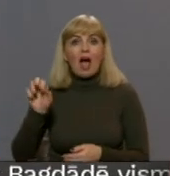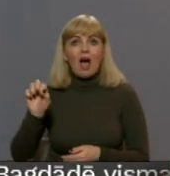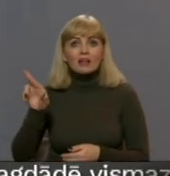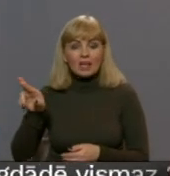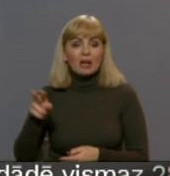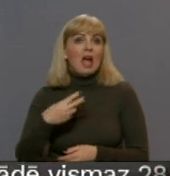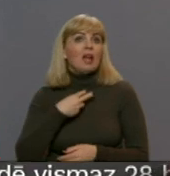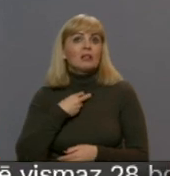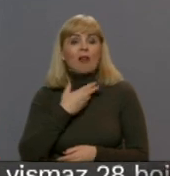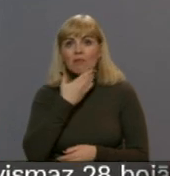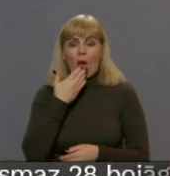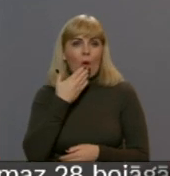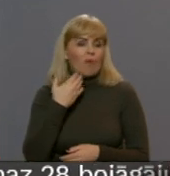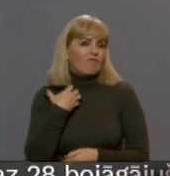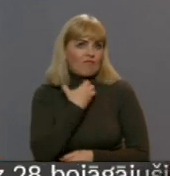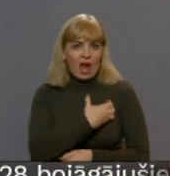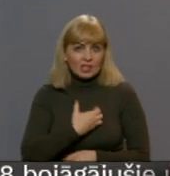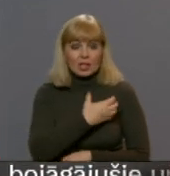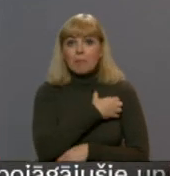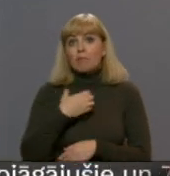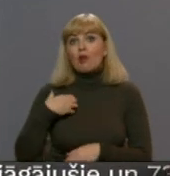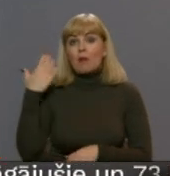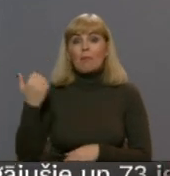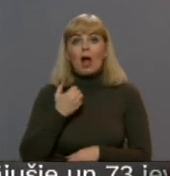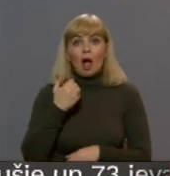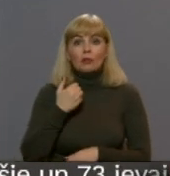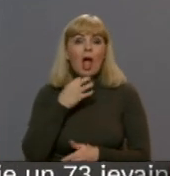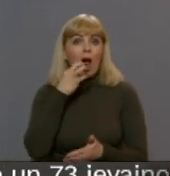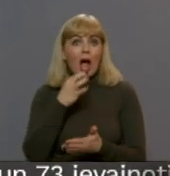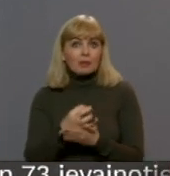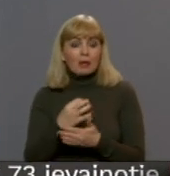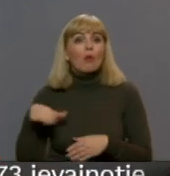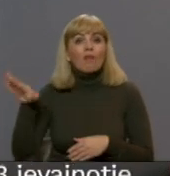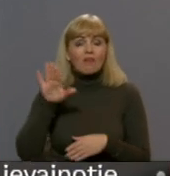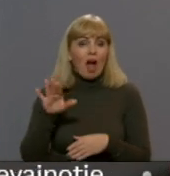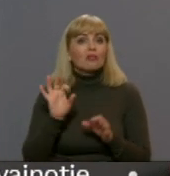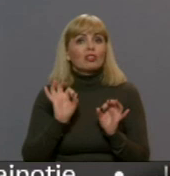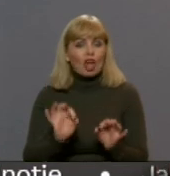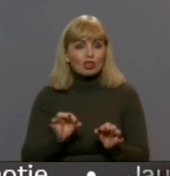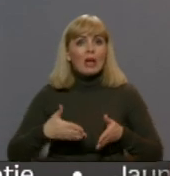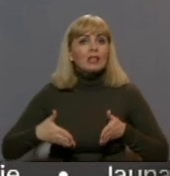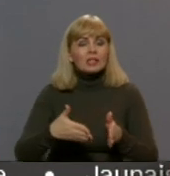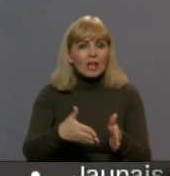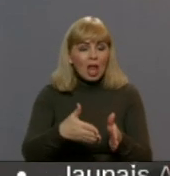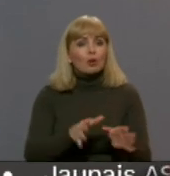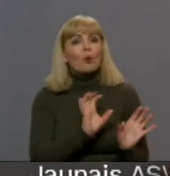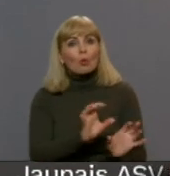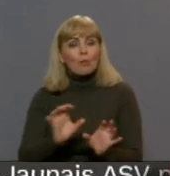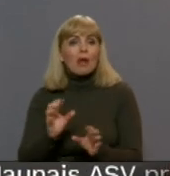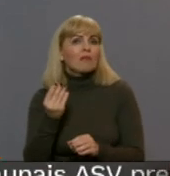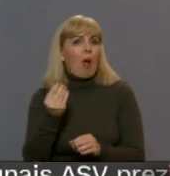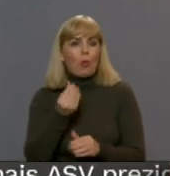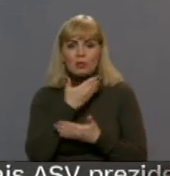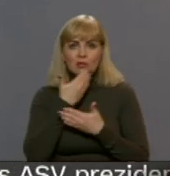izrādās nevienam nav vajadzīgs. Pašvaldība, kas pagājušā gadā pārņēm to no valsts, atzēst, ka ceļa uzturēšanai budžetā līdzakļu nav.